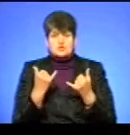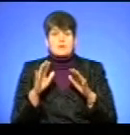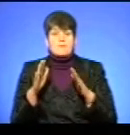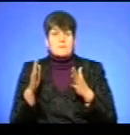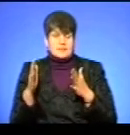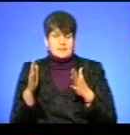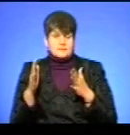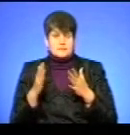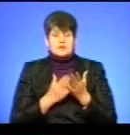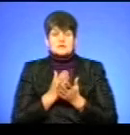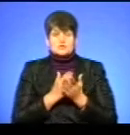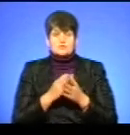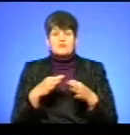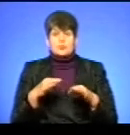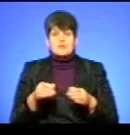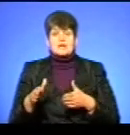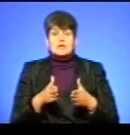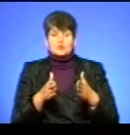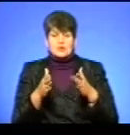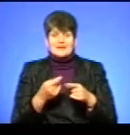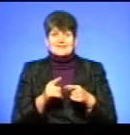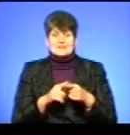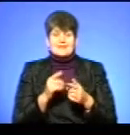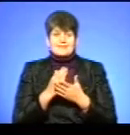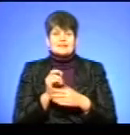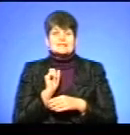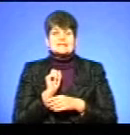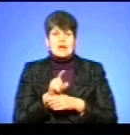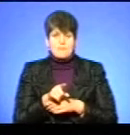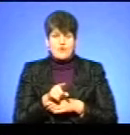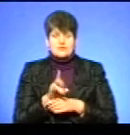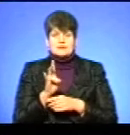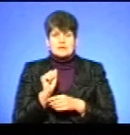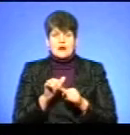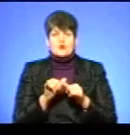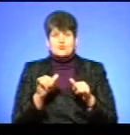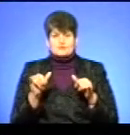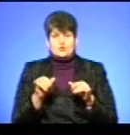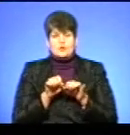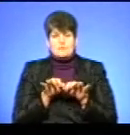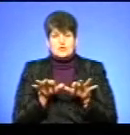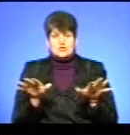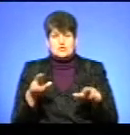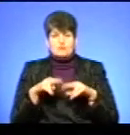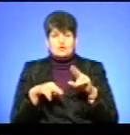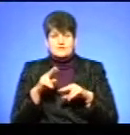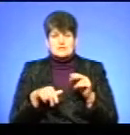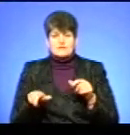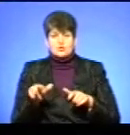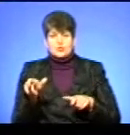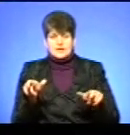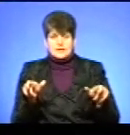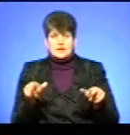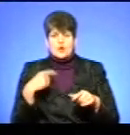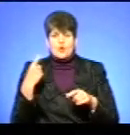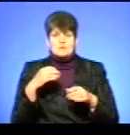служба автомобільних доріг є замовником на розвиток мережі доріг, її будівництво, утримання. І